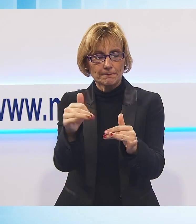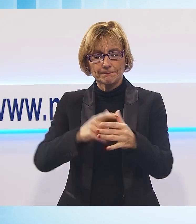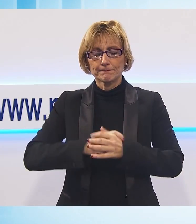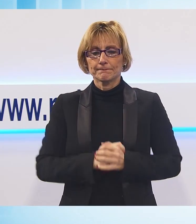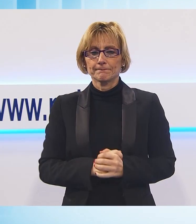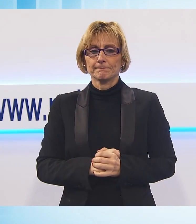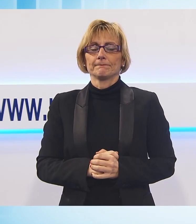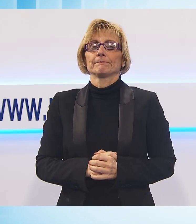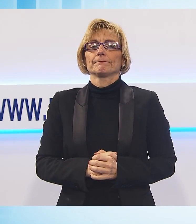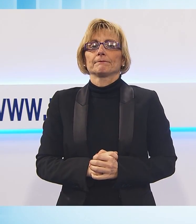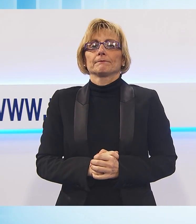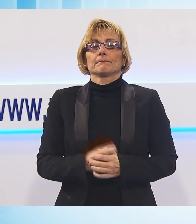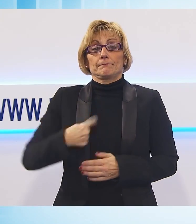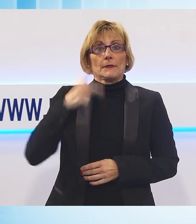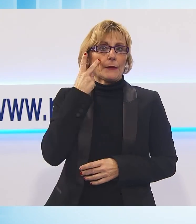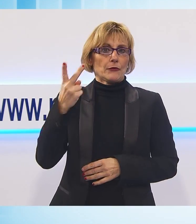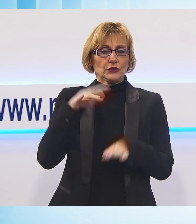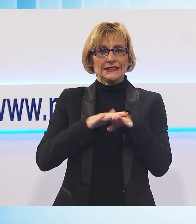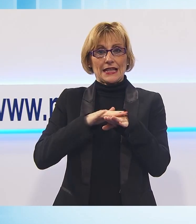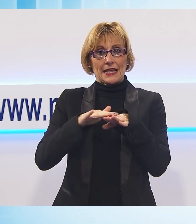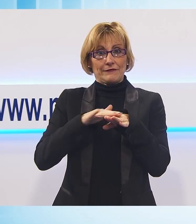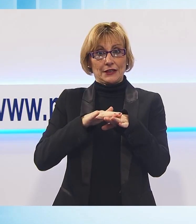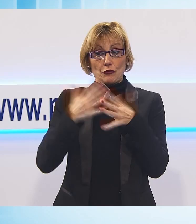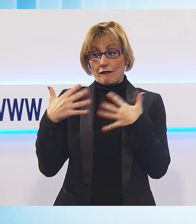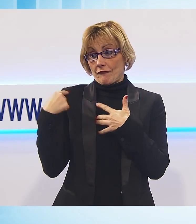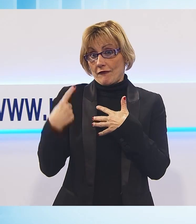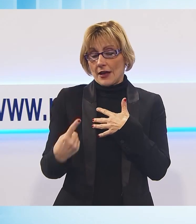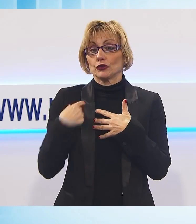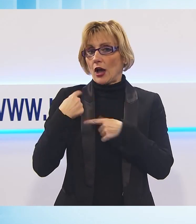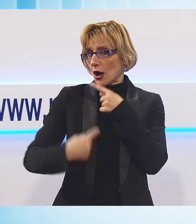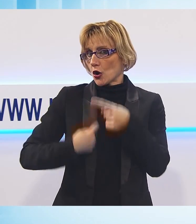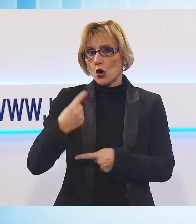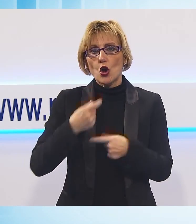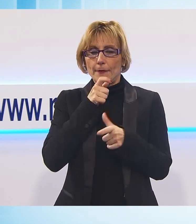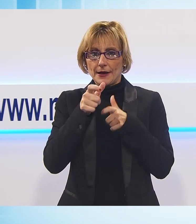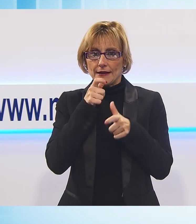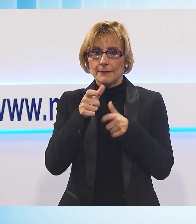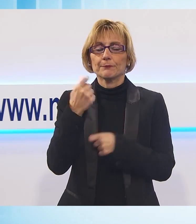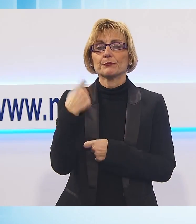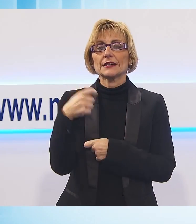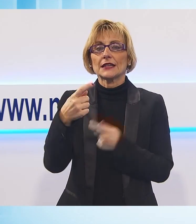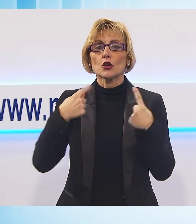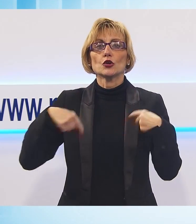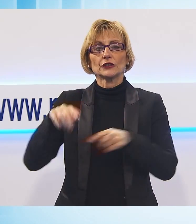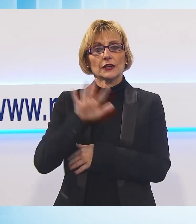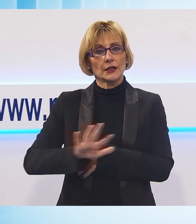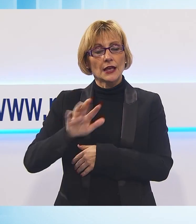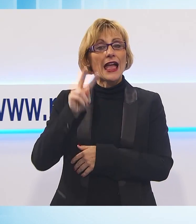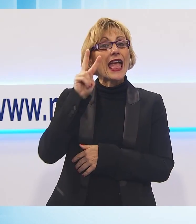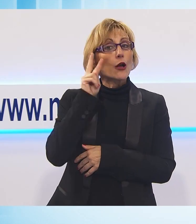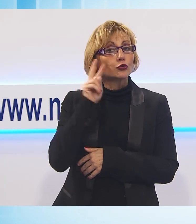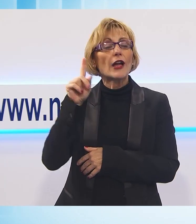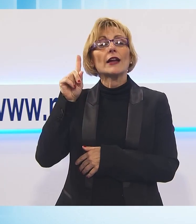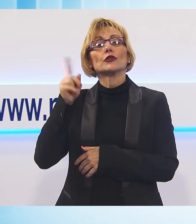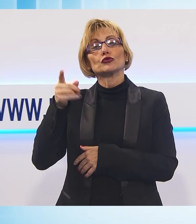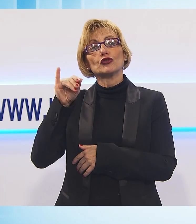L'abbiamo visto nel servizio appena andato in onda e ne parliamo ancora. Anche quest'anno il Presidente del Consiglio regionale della Toscana, Eugenio Gianni, è